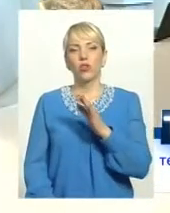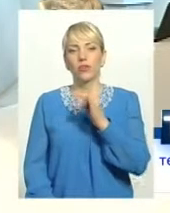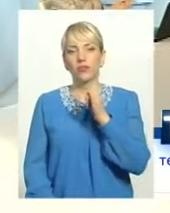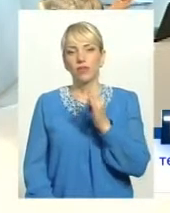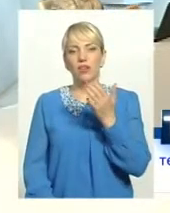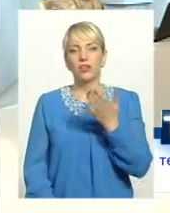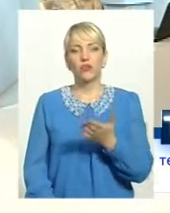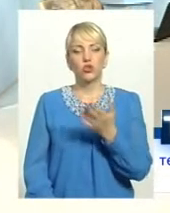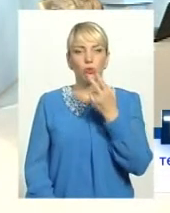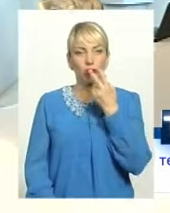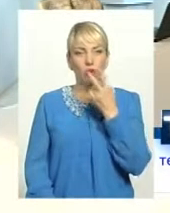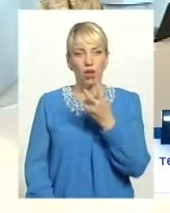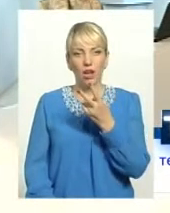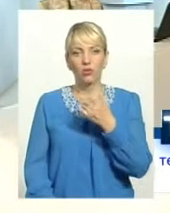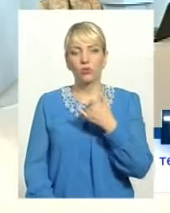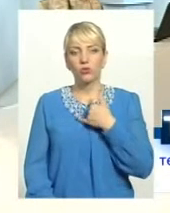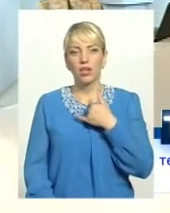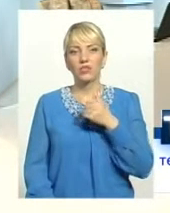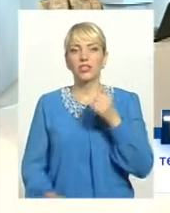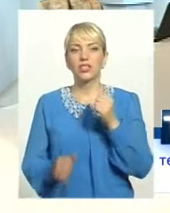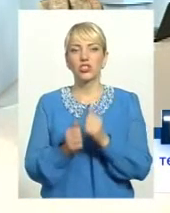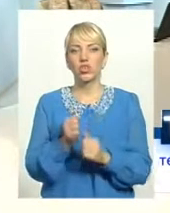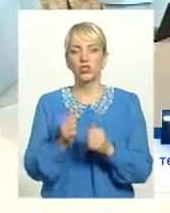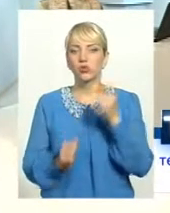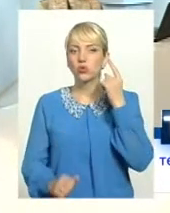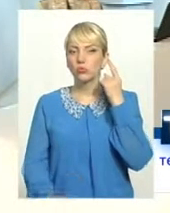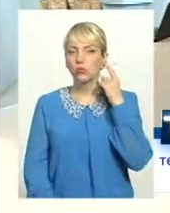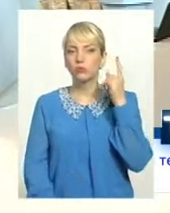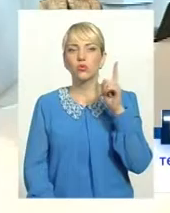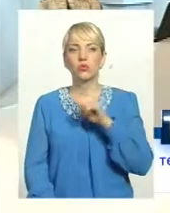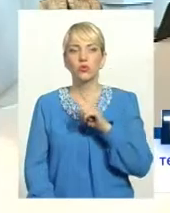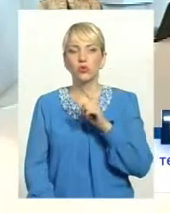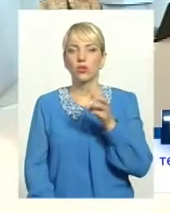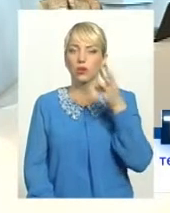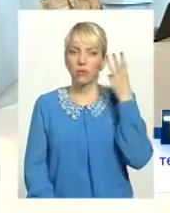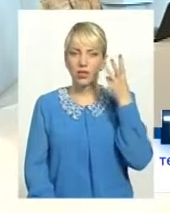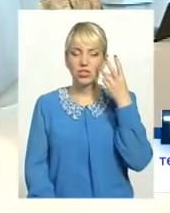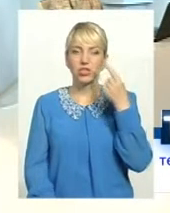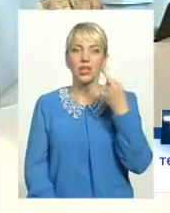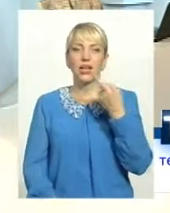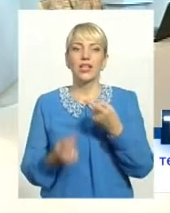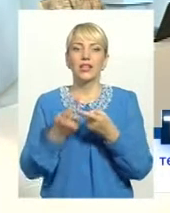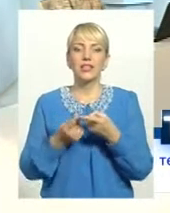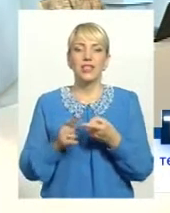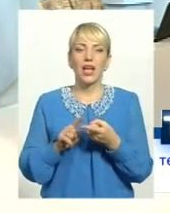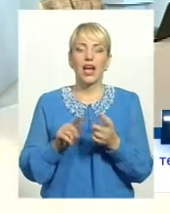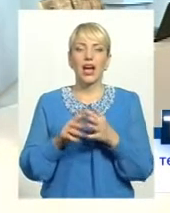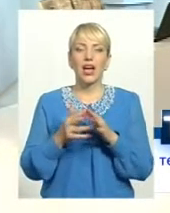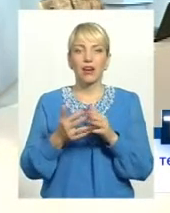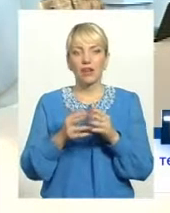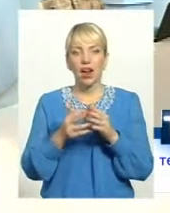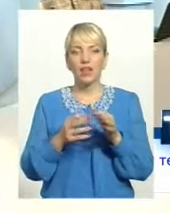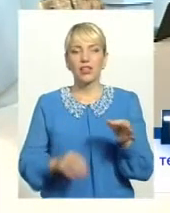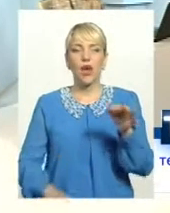нас, часто ми чуємо, що Хмельниччина аграрна область, а аграрний сектор. Яка